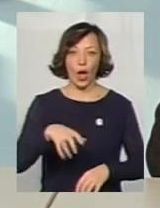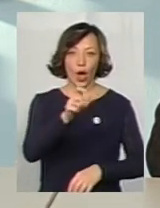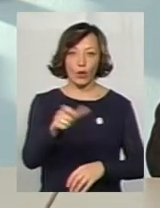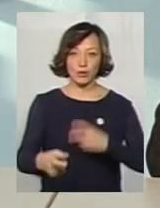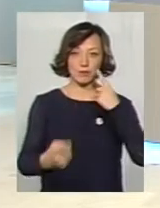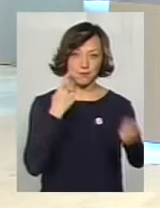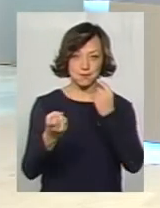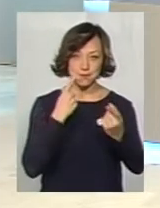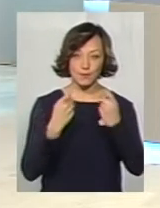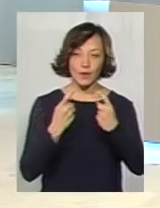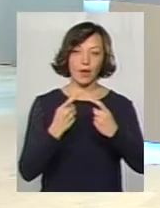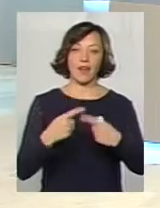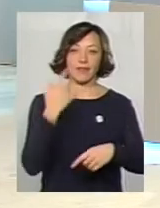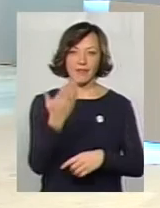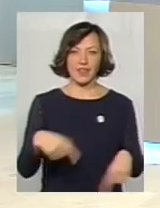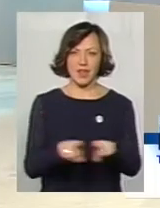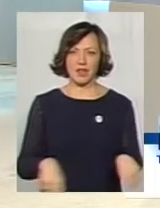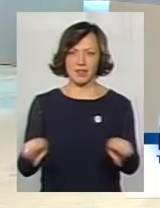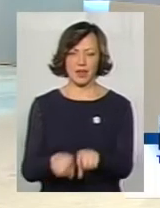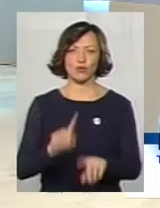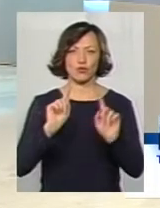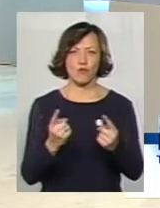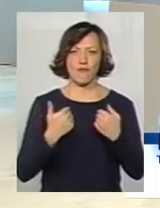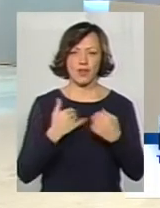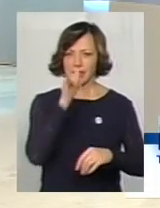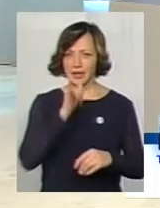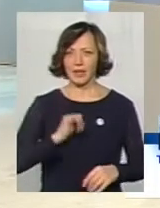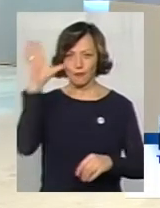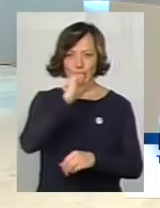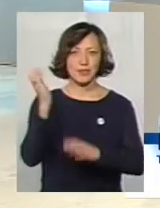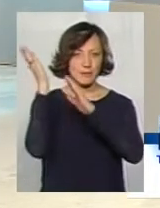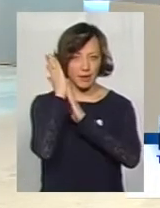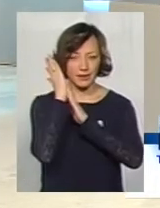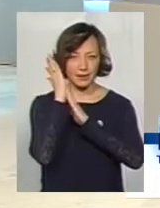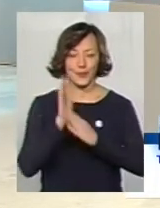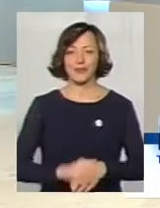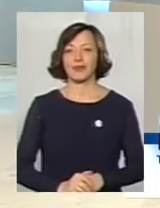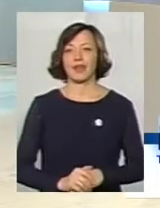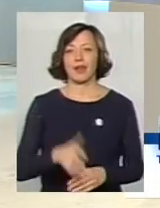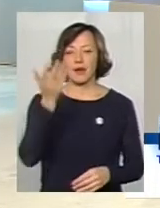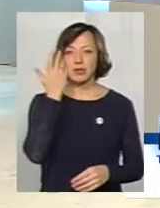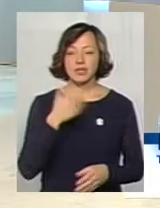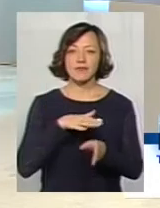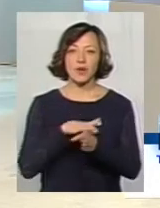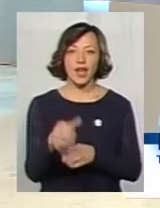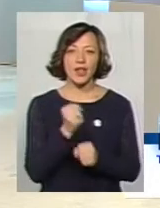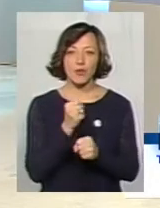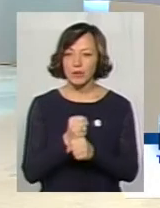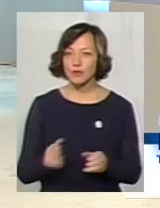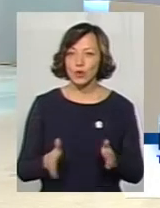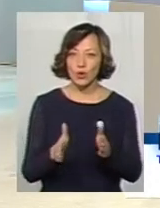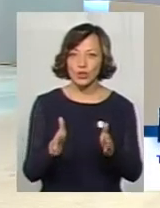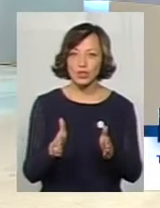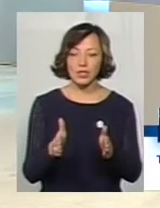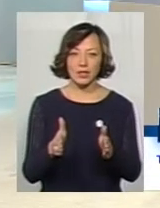нецензурною лайкою. Ви такі, такі, такі. Чому ви нам не даєте вночі спати? Під час виконання робіт в дорожники